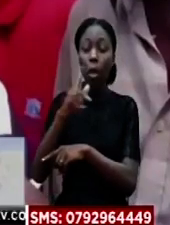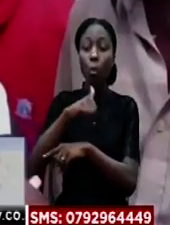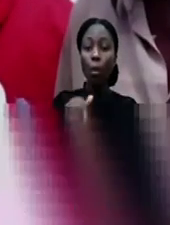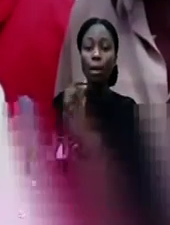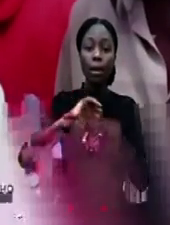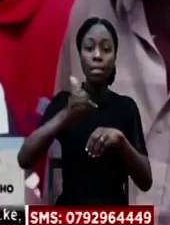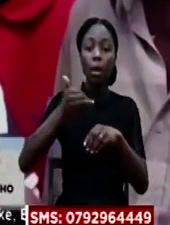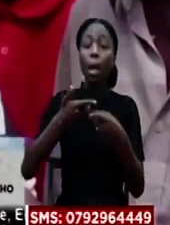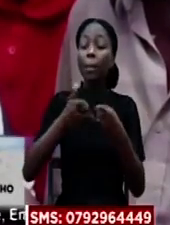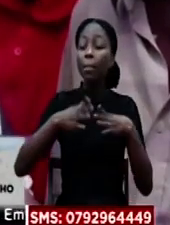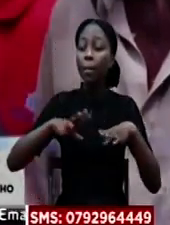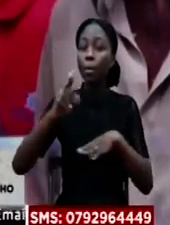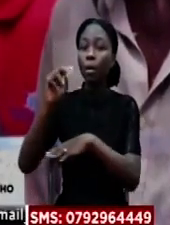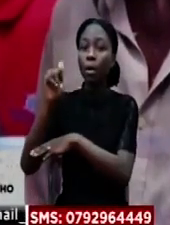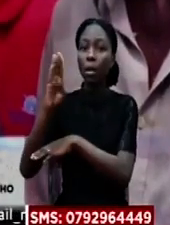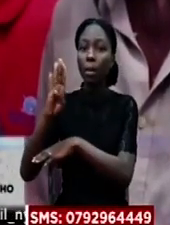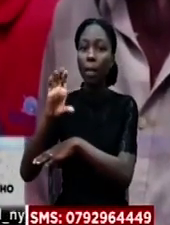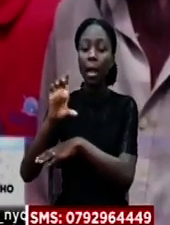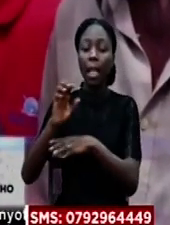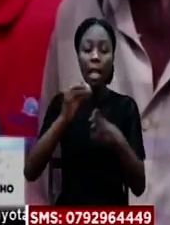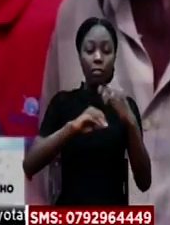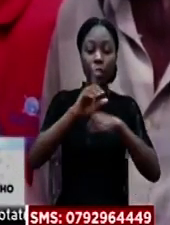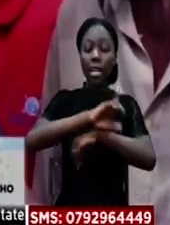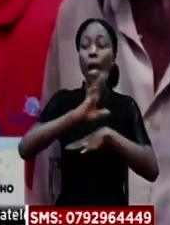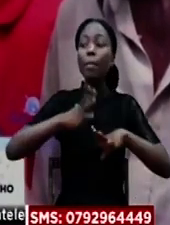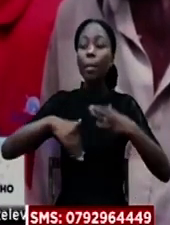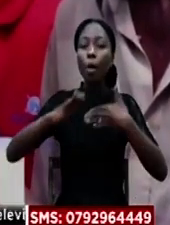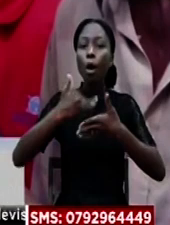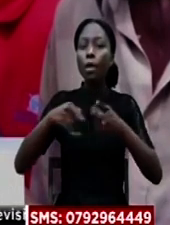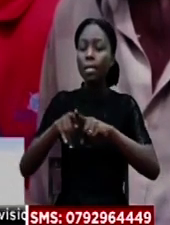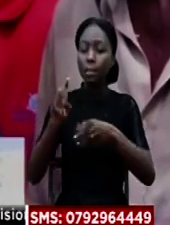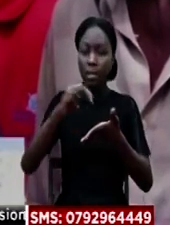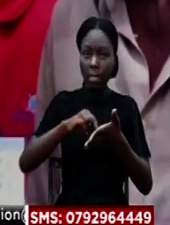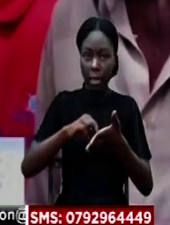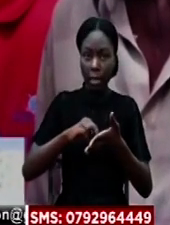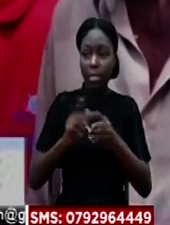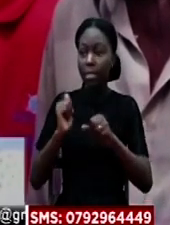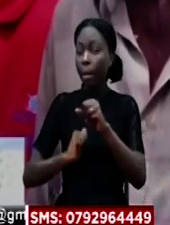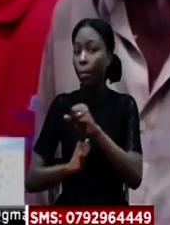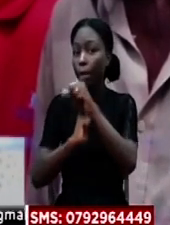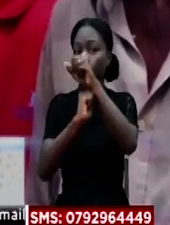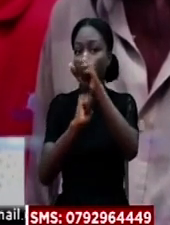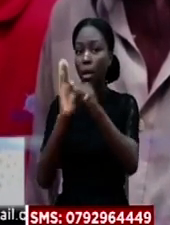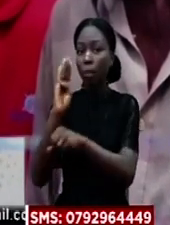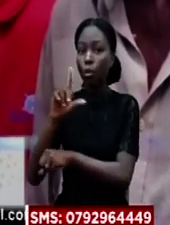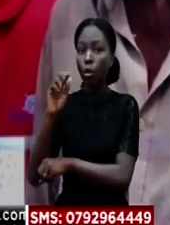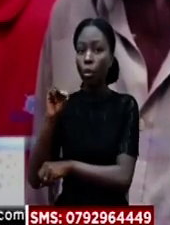Na kama wanainji wanambale Siku ya kura kila mtu wa simame Na amuke tuende tu simame na buluma